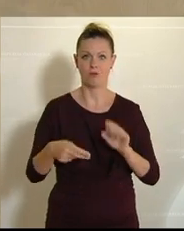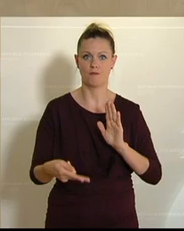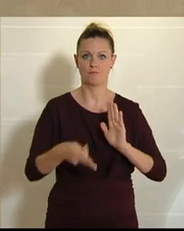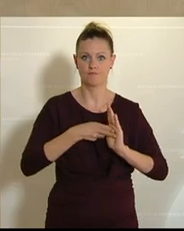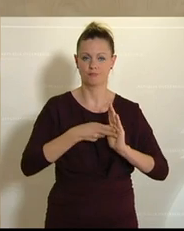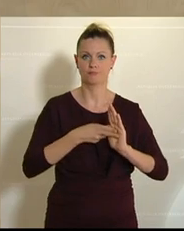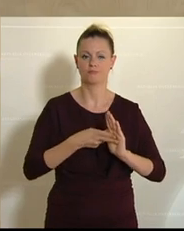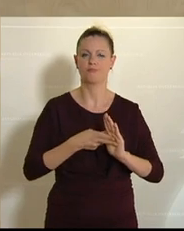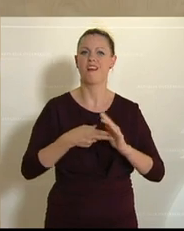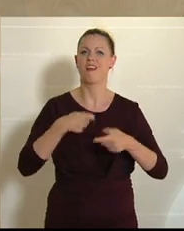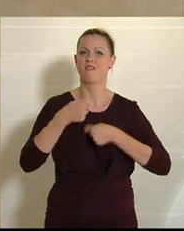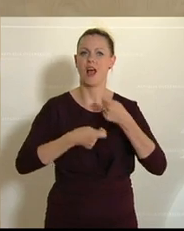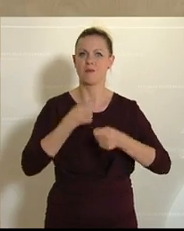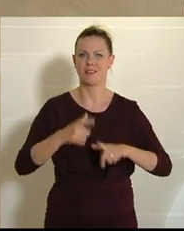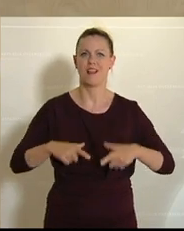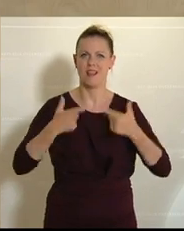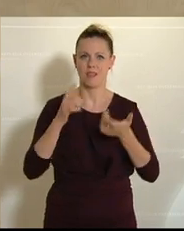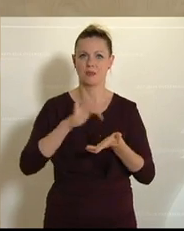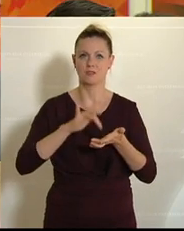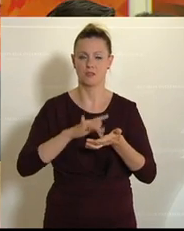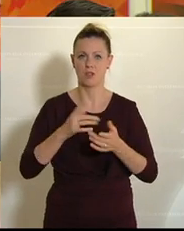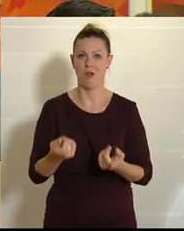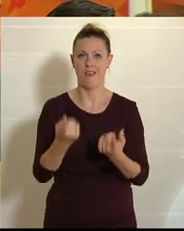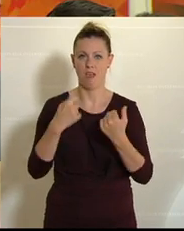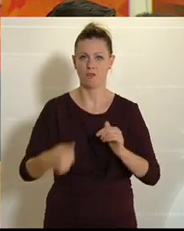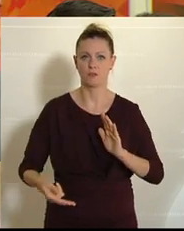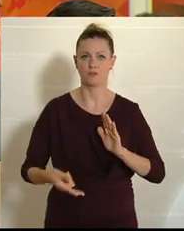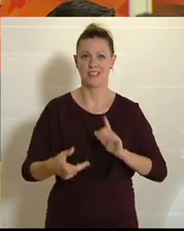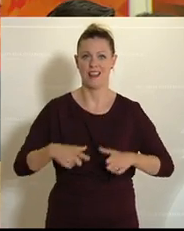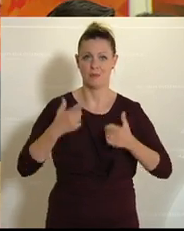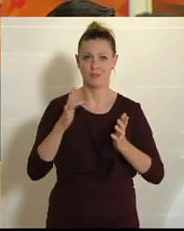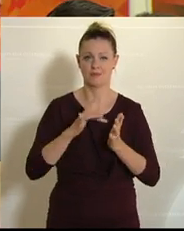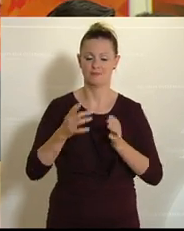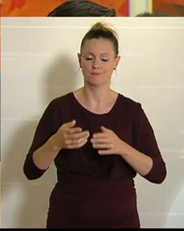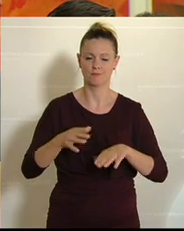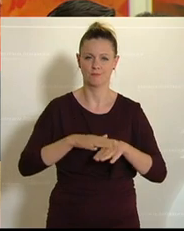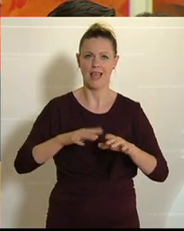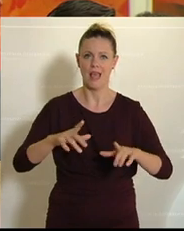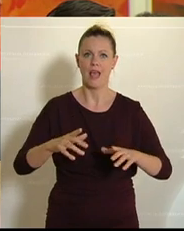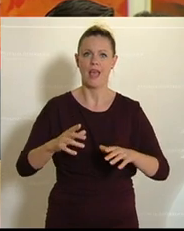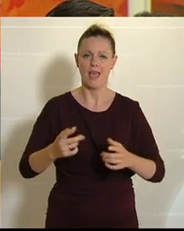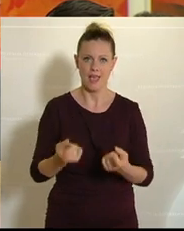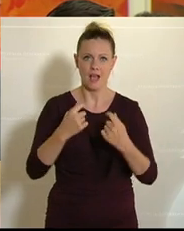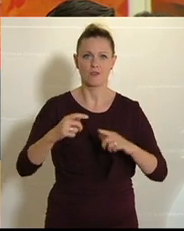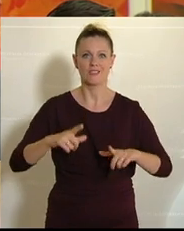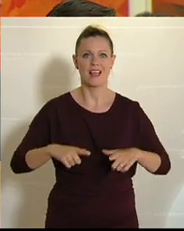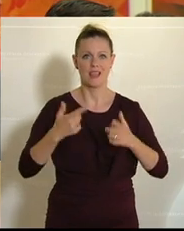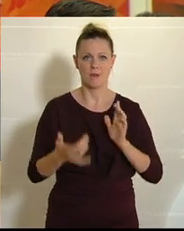verarbeitenden Lebensmittel und die Herkunftskennzeichnung für Lebensmittel im Außerhausverzehr,